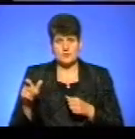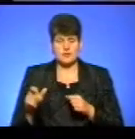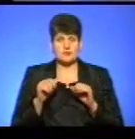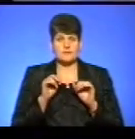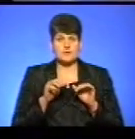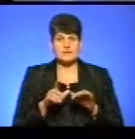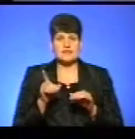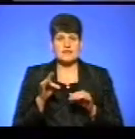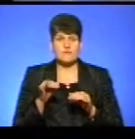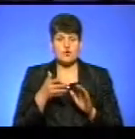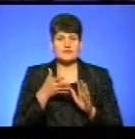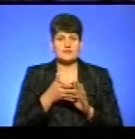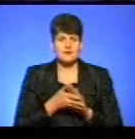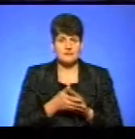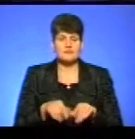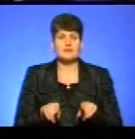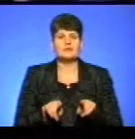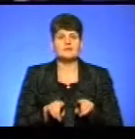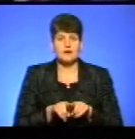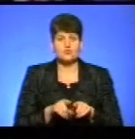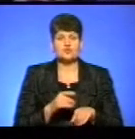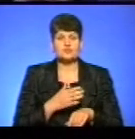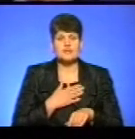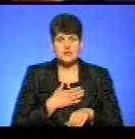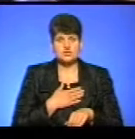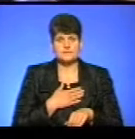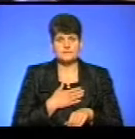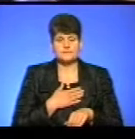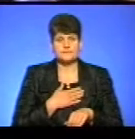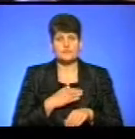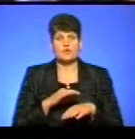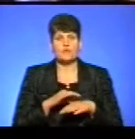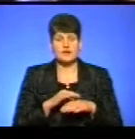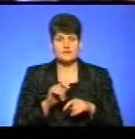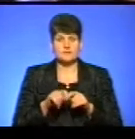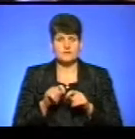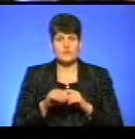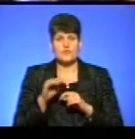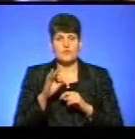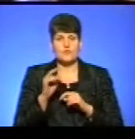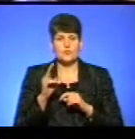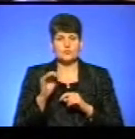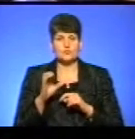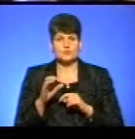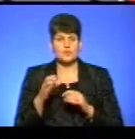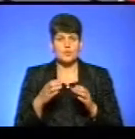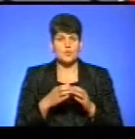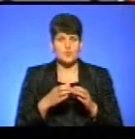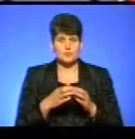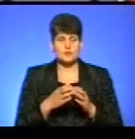євроінтеграції, але також наші проведені дослідження «Фокус-груп», який провів